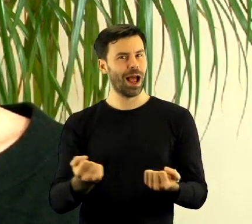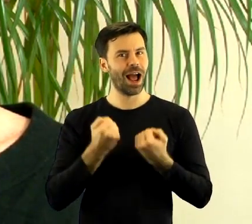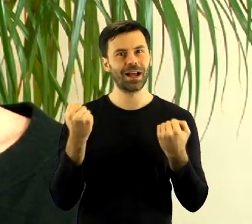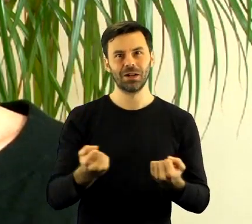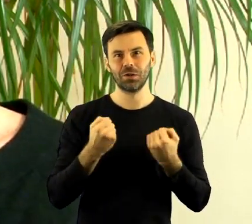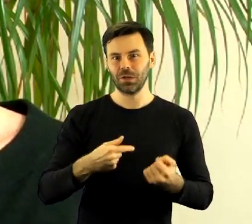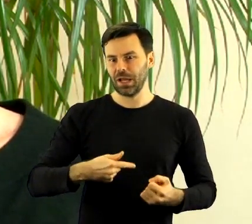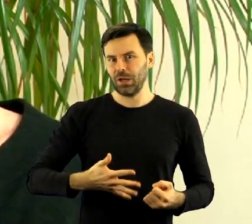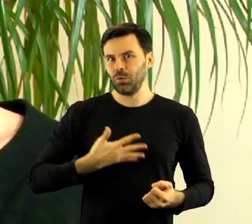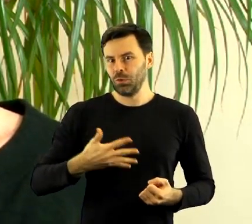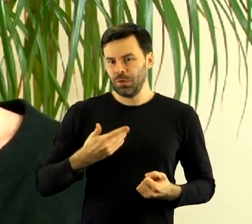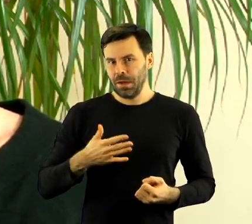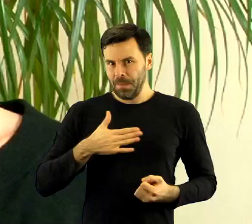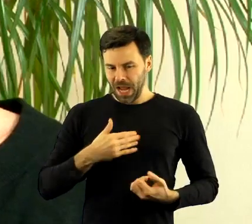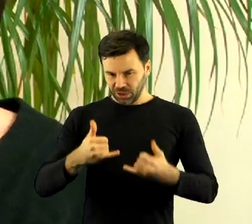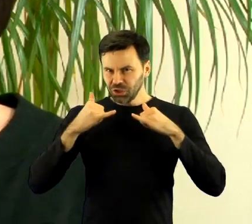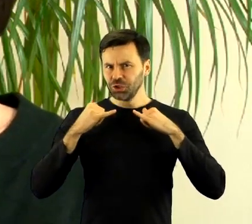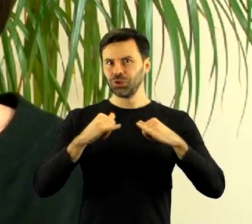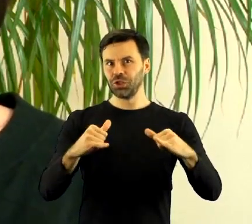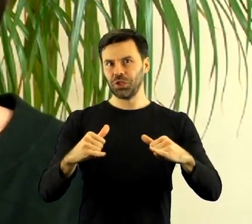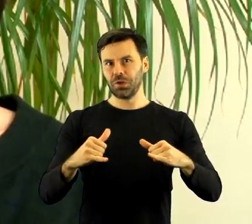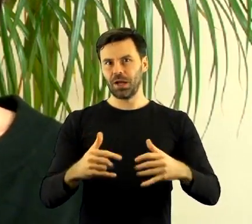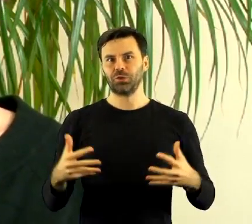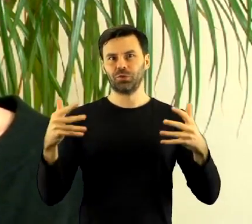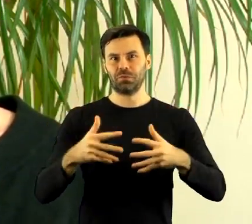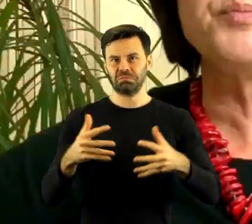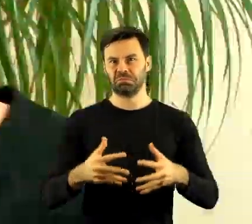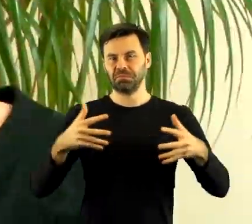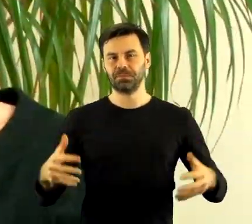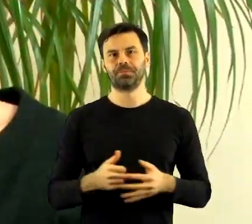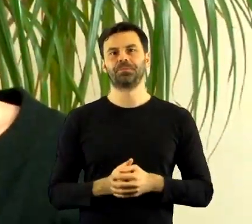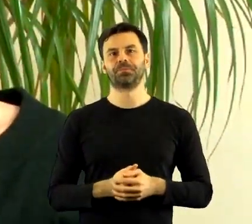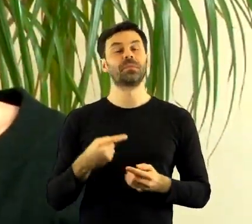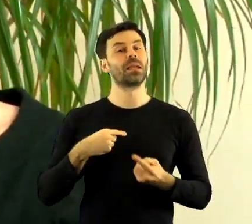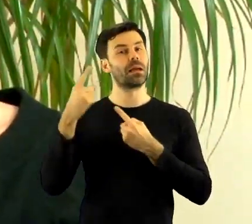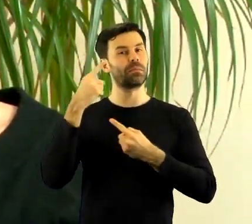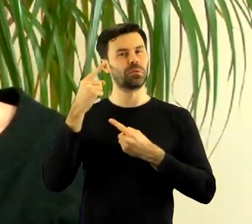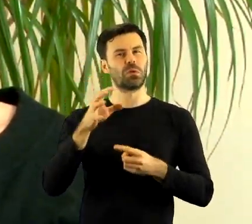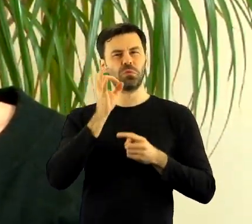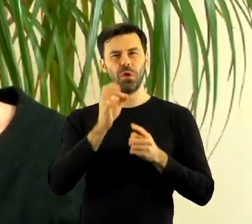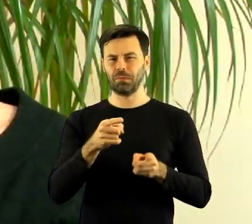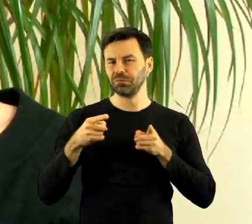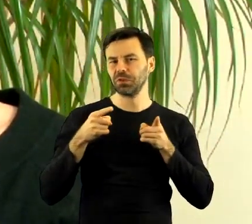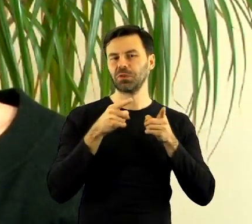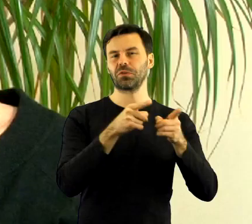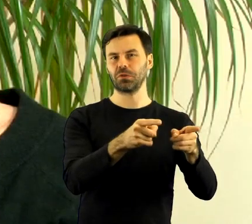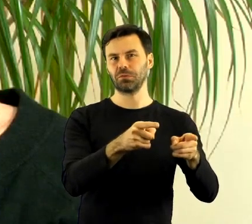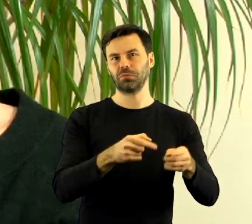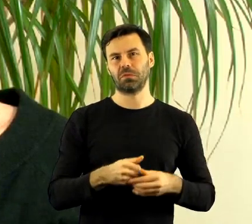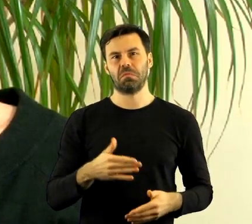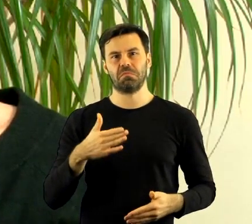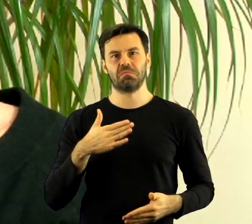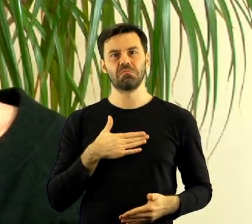byliśmy, zaczęliśmy rosnąć w siłę, w sensie rozpoznawalni. Wydawało nam się, że idziemy jakby w dobrą stronę. Mieliśmy